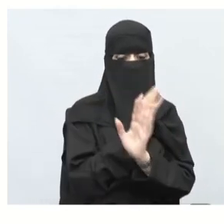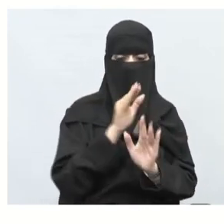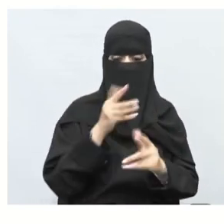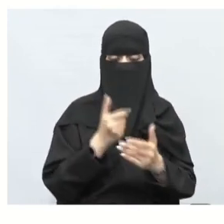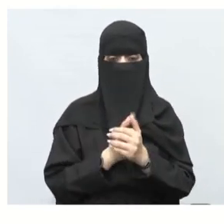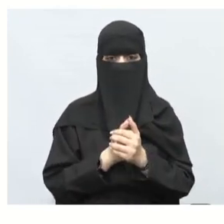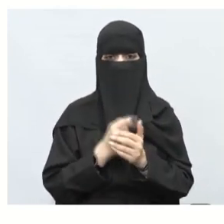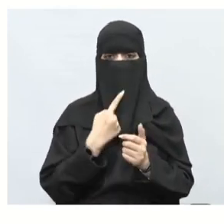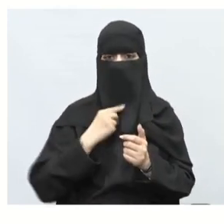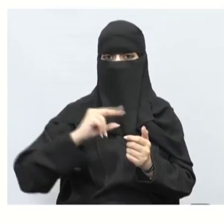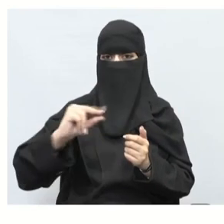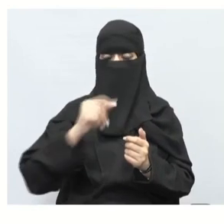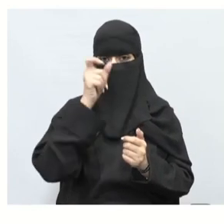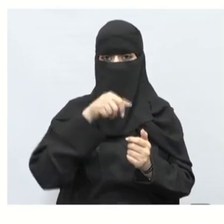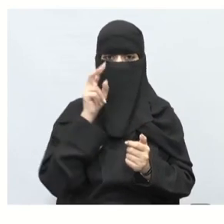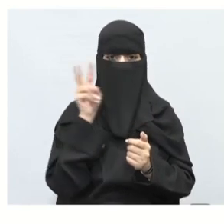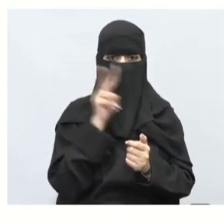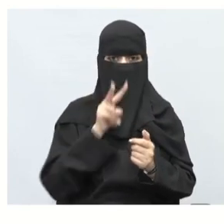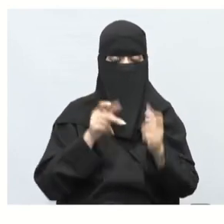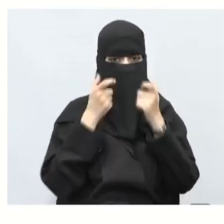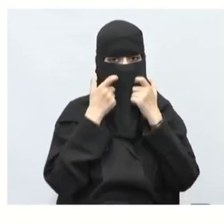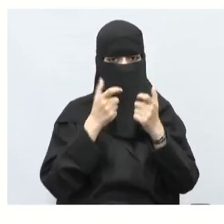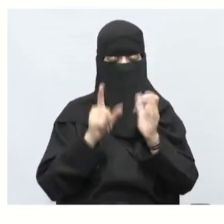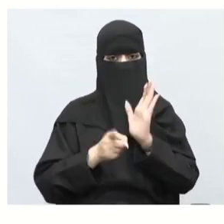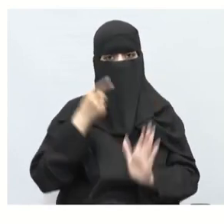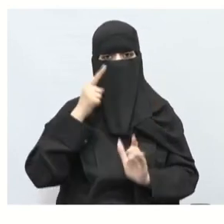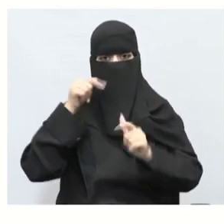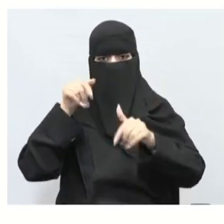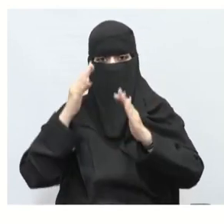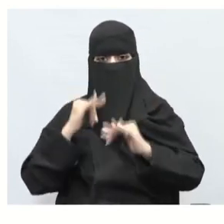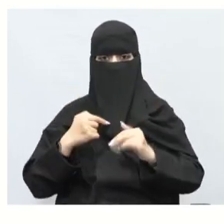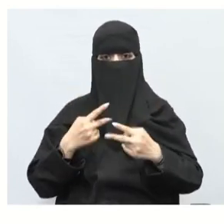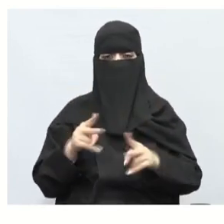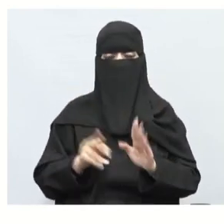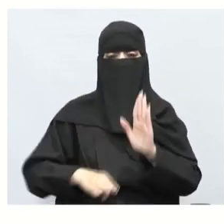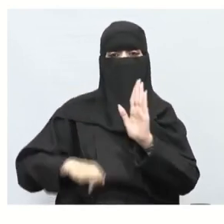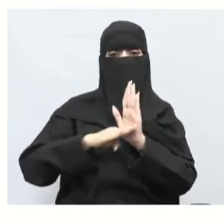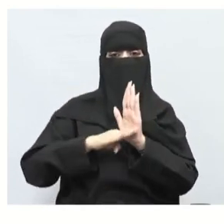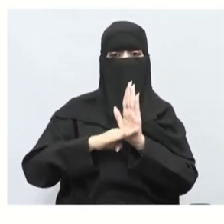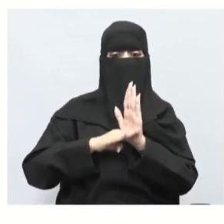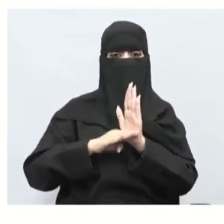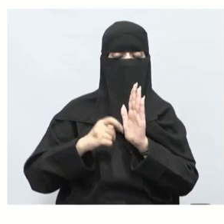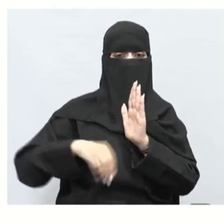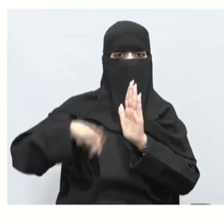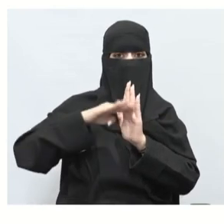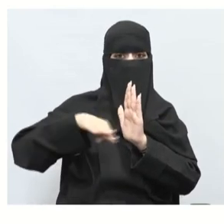اليوم تعال أنا وانتم نقرأ مع بعض ركزوا جيدا رح أبدأ من الأخير هنا كما تشاهد الآن في الشاشة